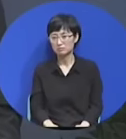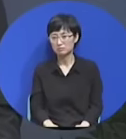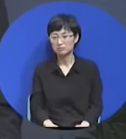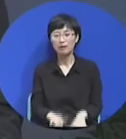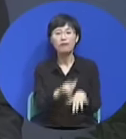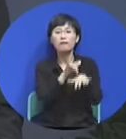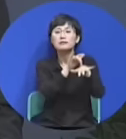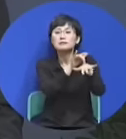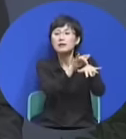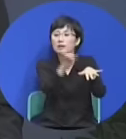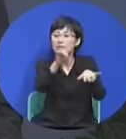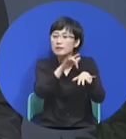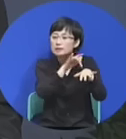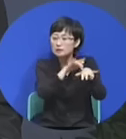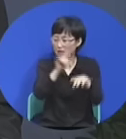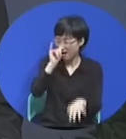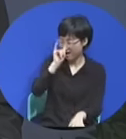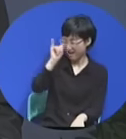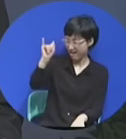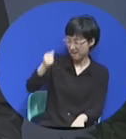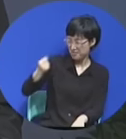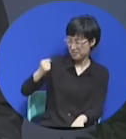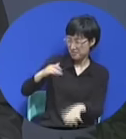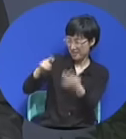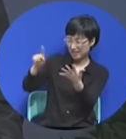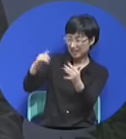사단은 영웅을 두려워하지 않습니다.